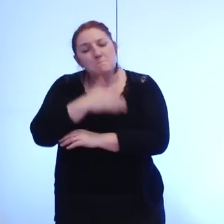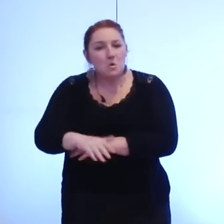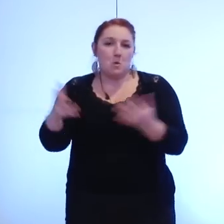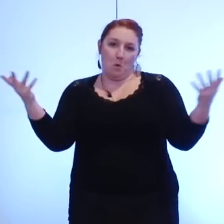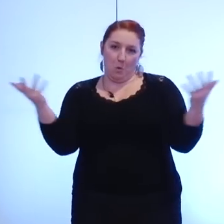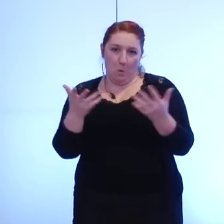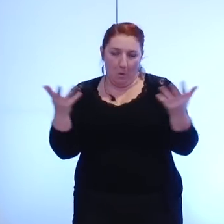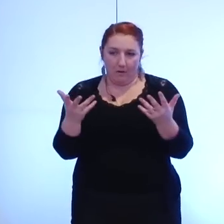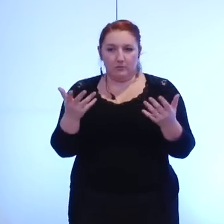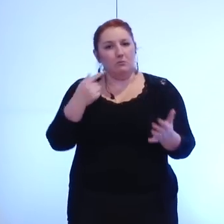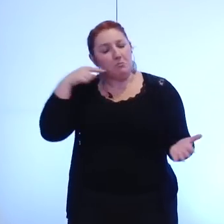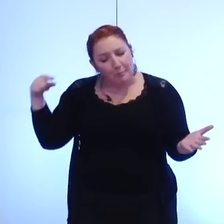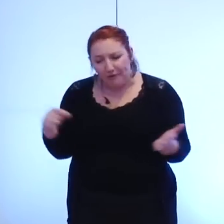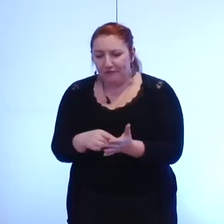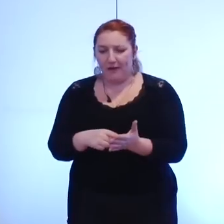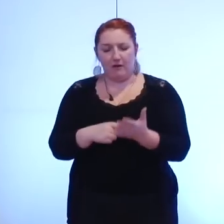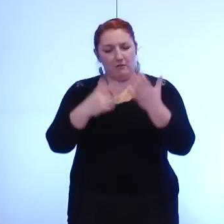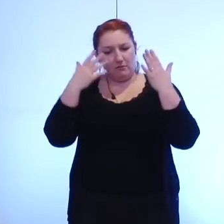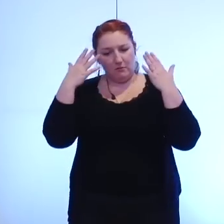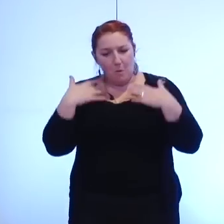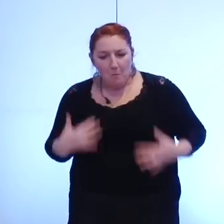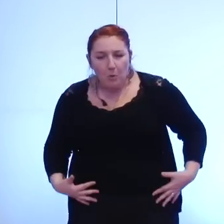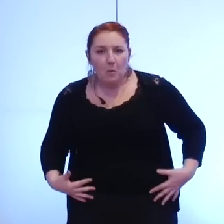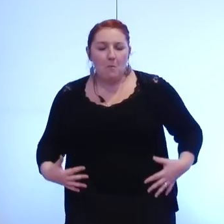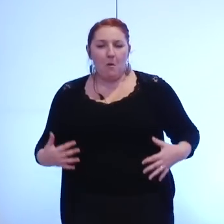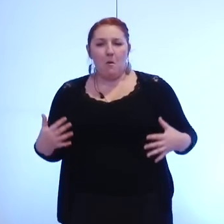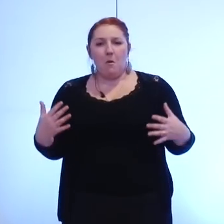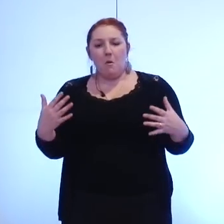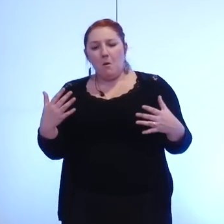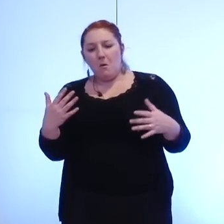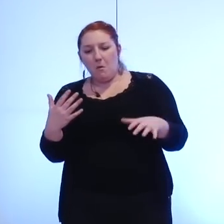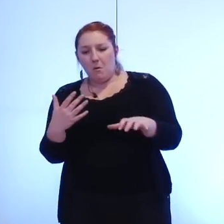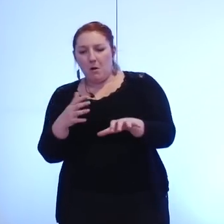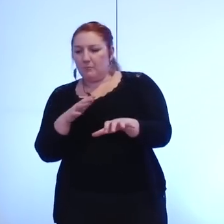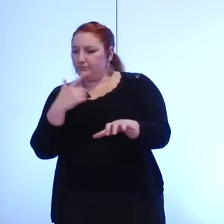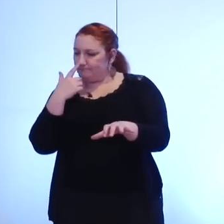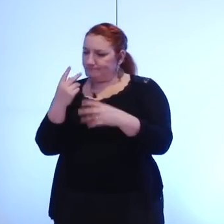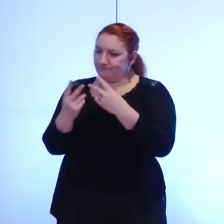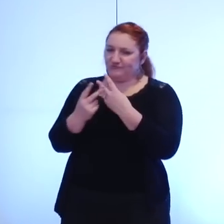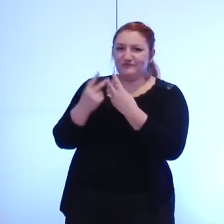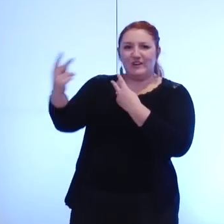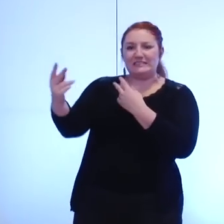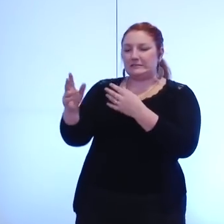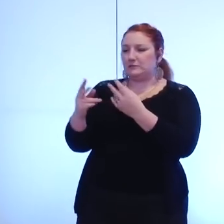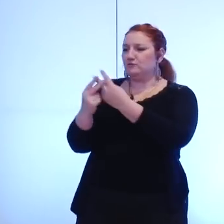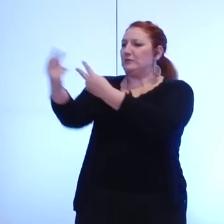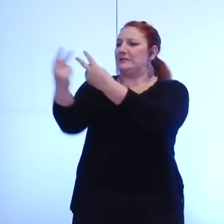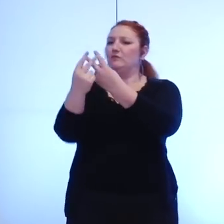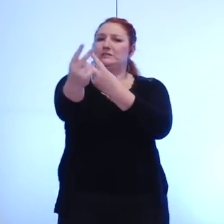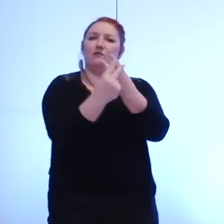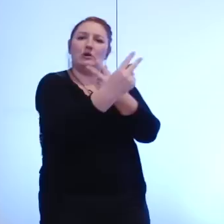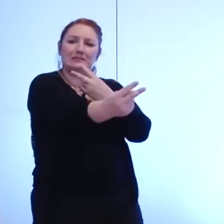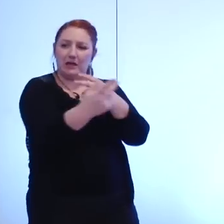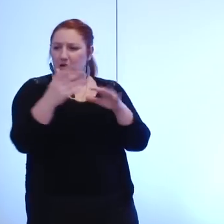être dans une attitude et une approche vis-à-vis des territoires voisins de coopération et de